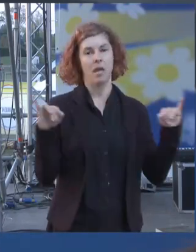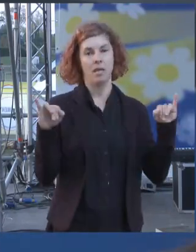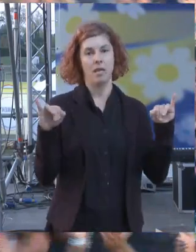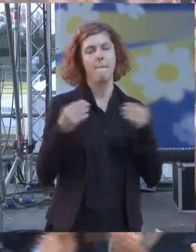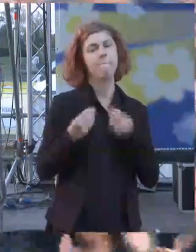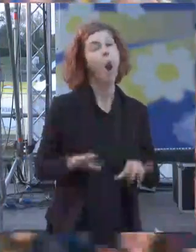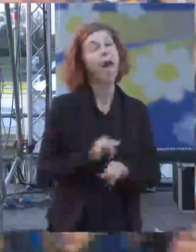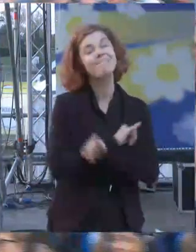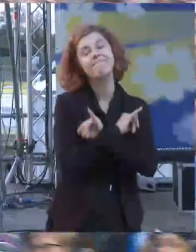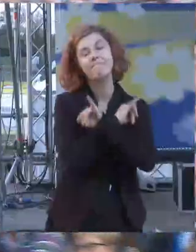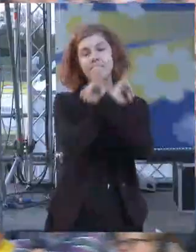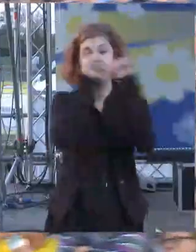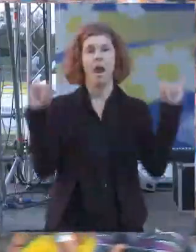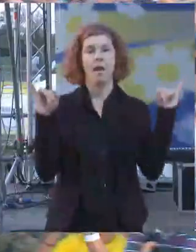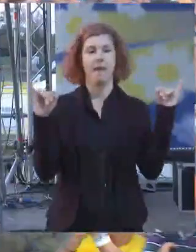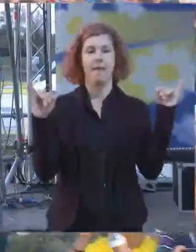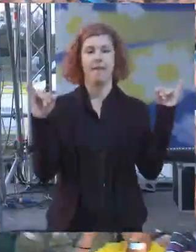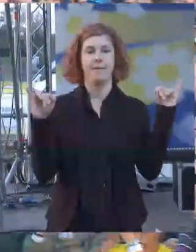però dovete aiutarci